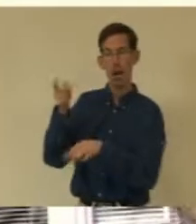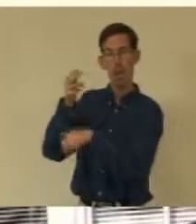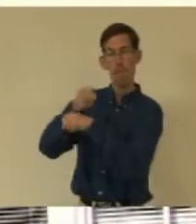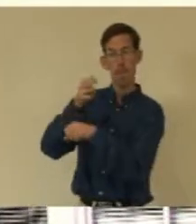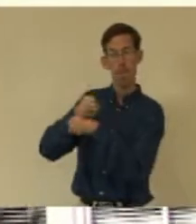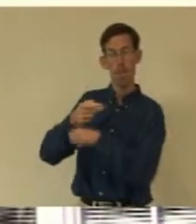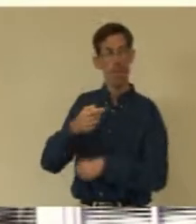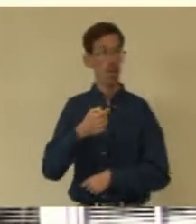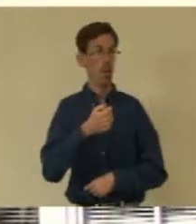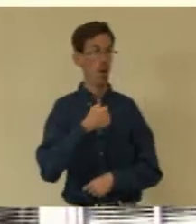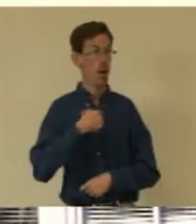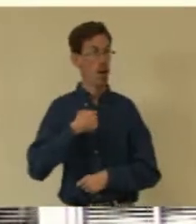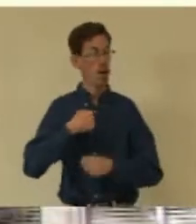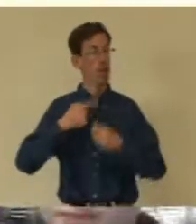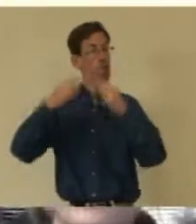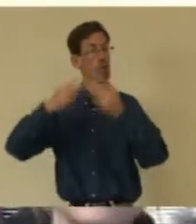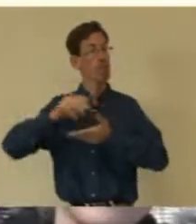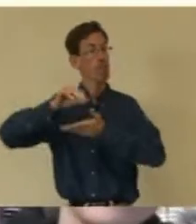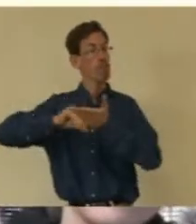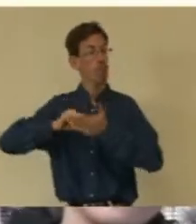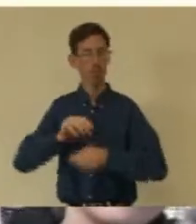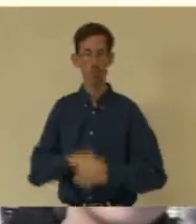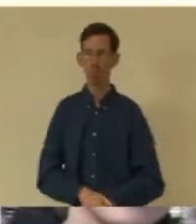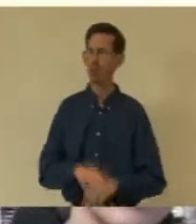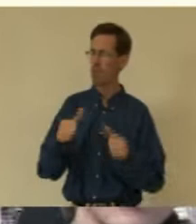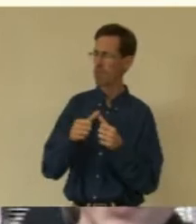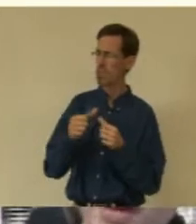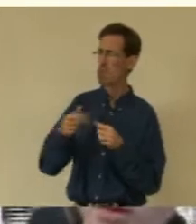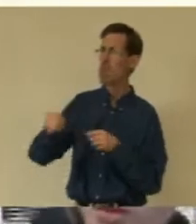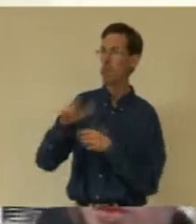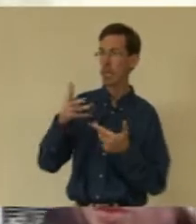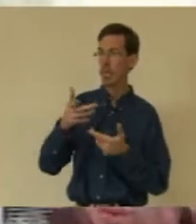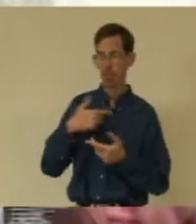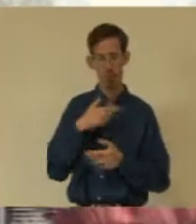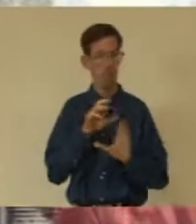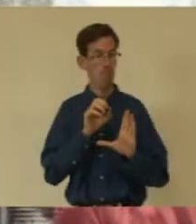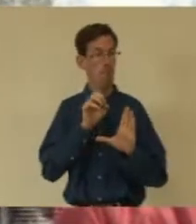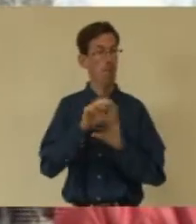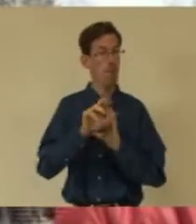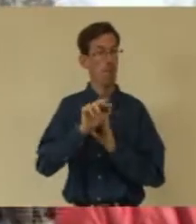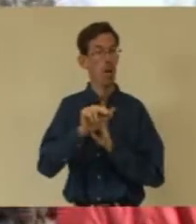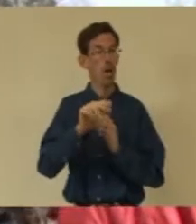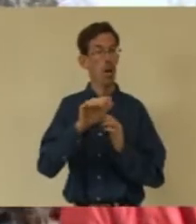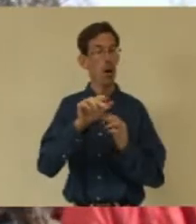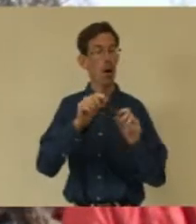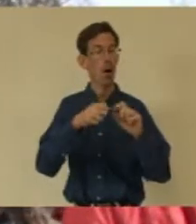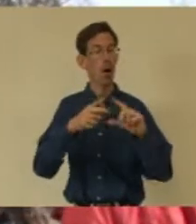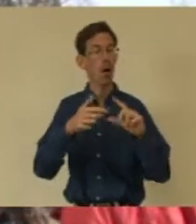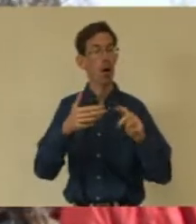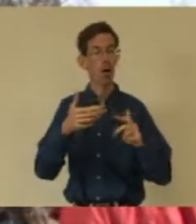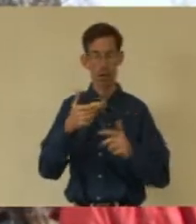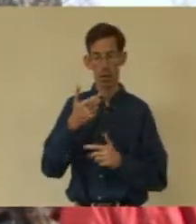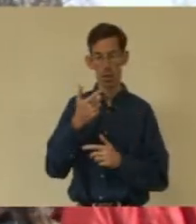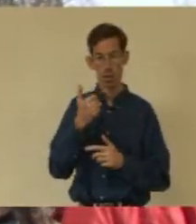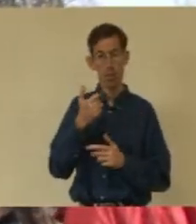caméra. Et moi, je fais l'affiche. Et vous allez faire quoi, ce film ? On va faire